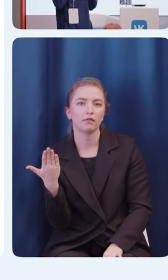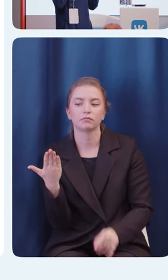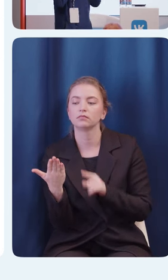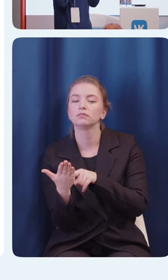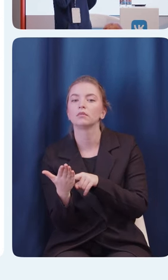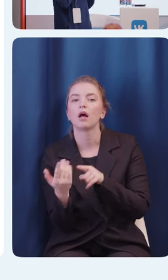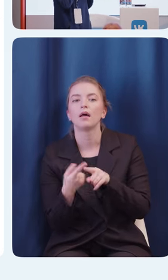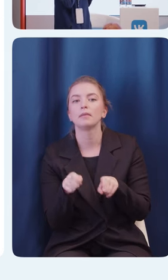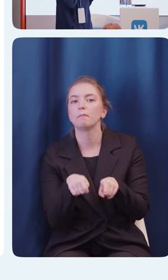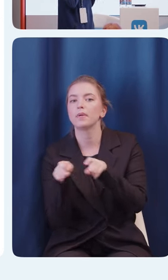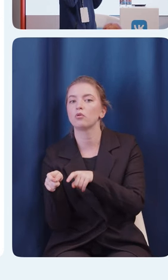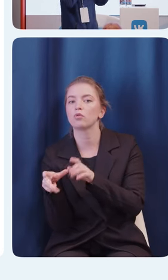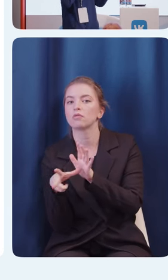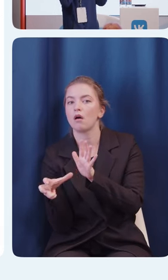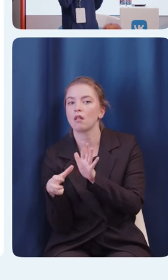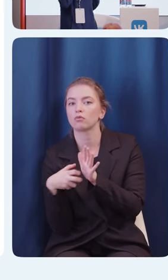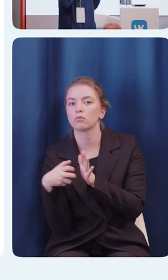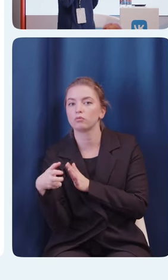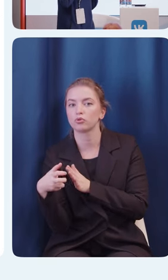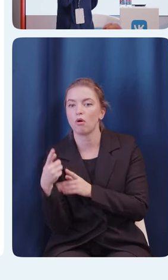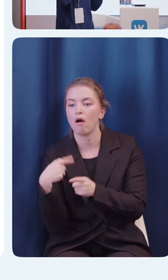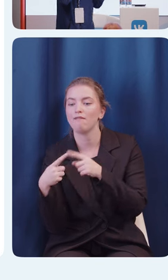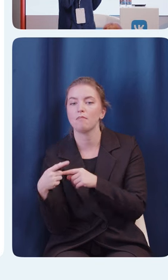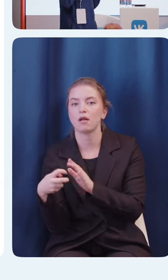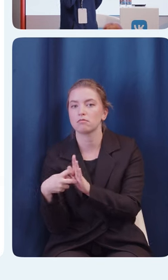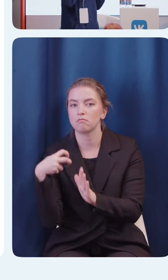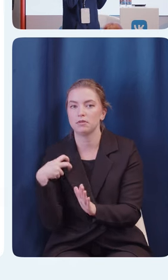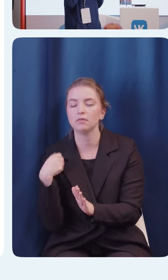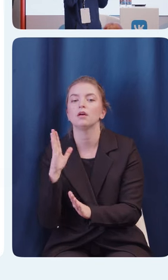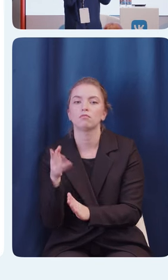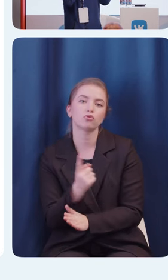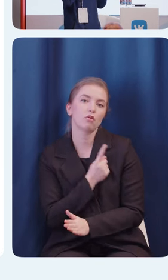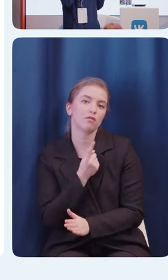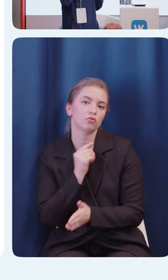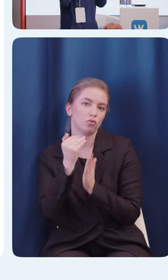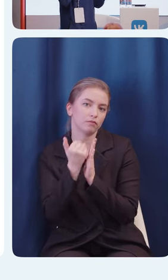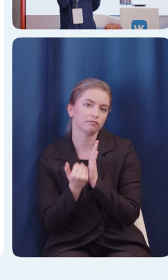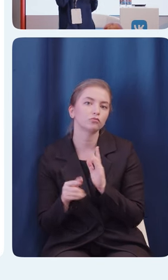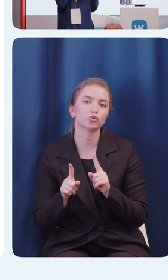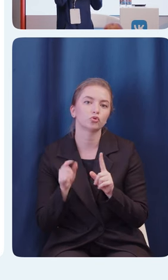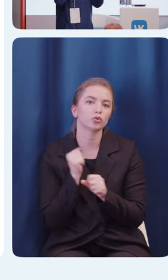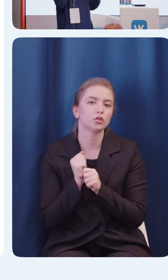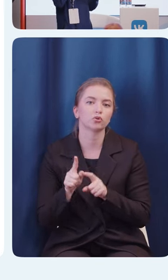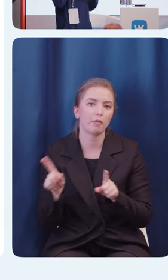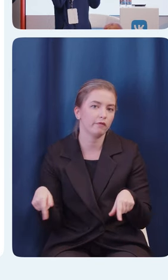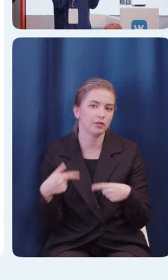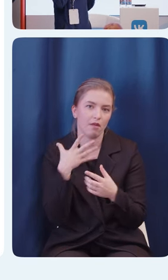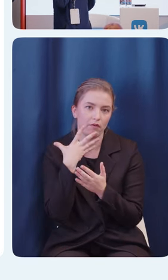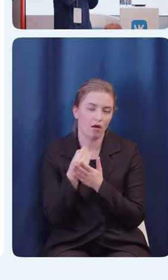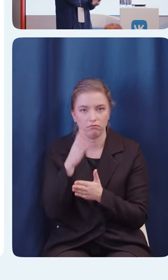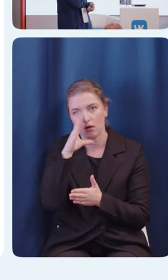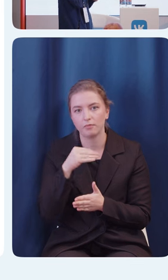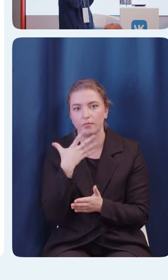на почту, где в обратном письме вам уже придут инструкции, что нужно сделать для восстановления аккаунта.